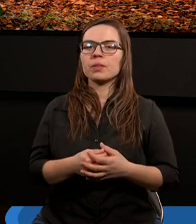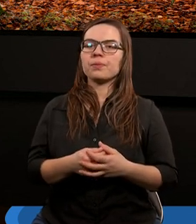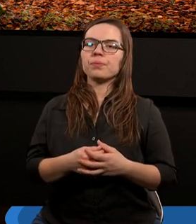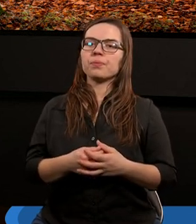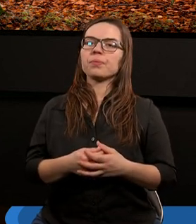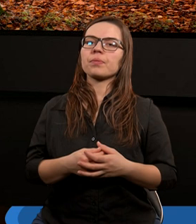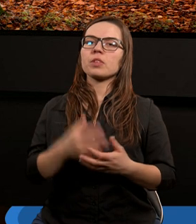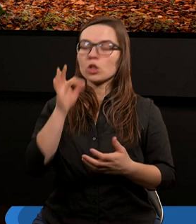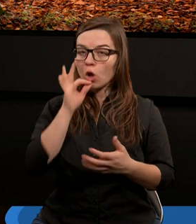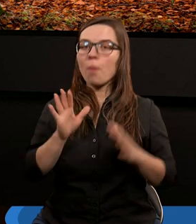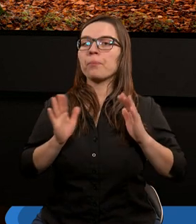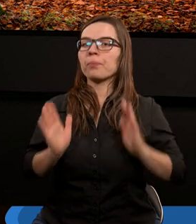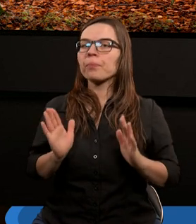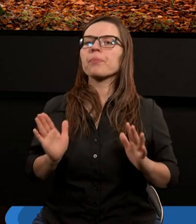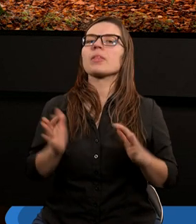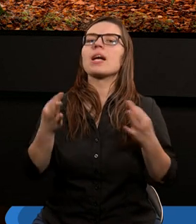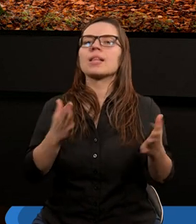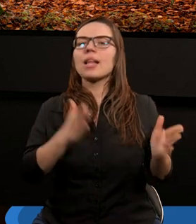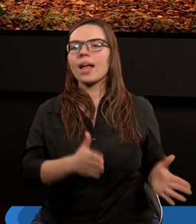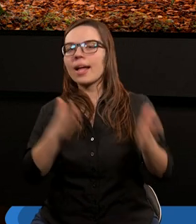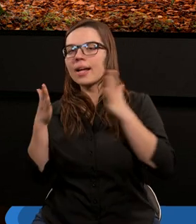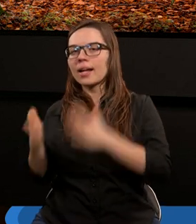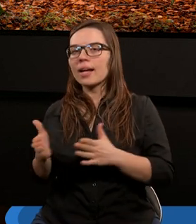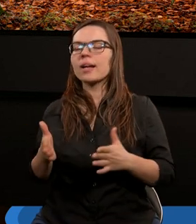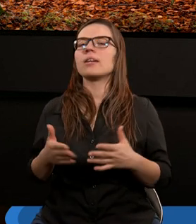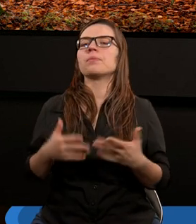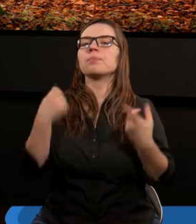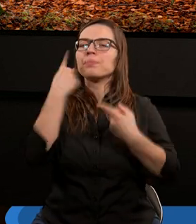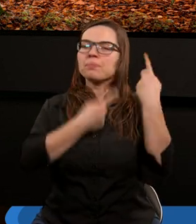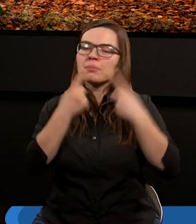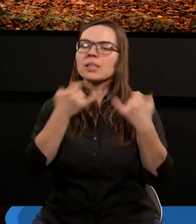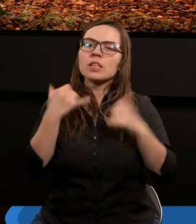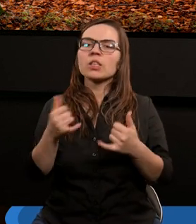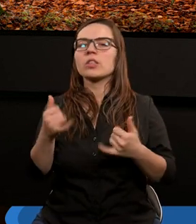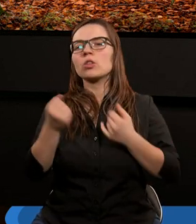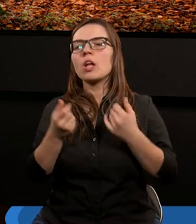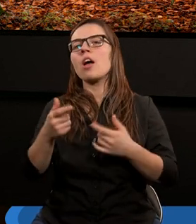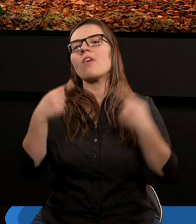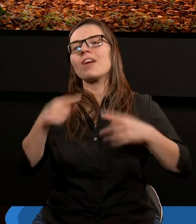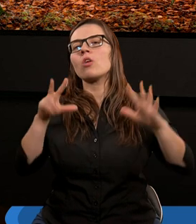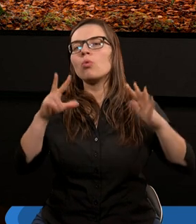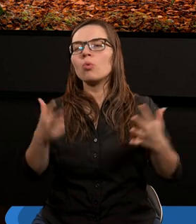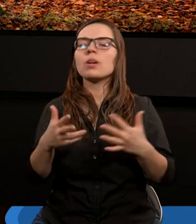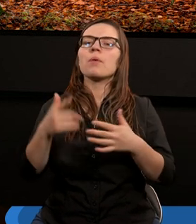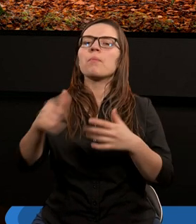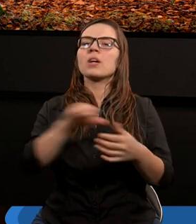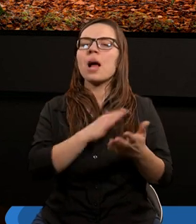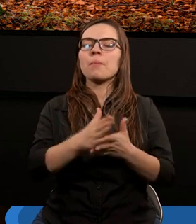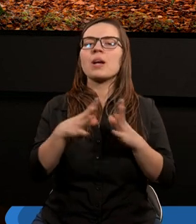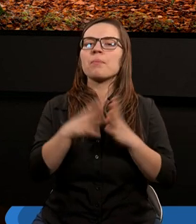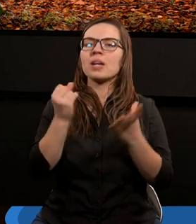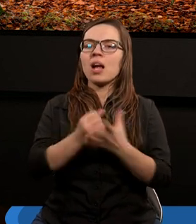No dobrze, to teraz te trudniejsze myśli wiersz ósmy. Lecz grzech przez